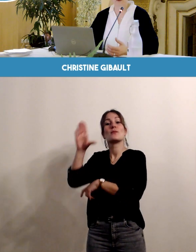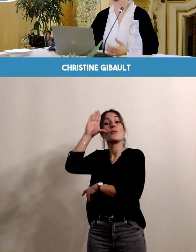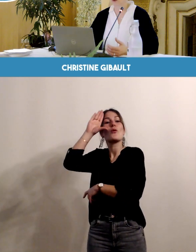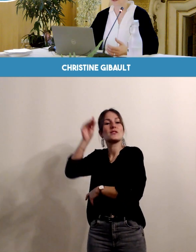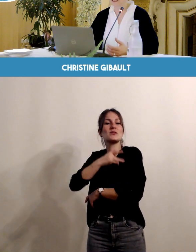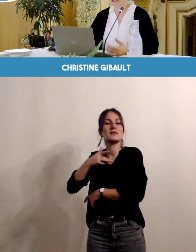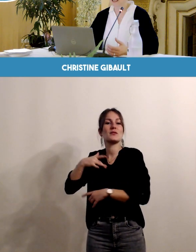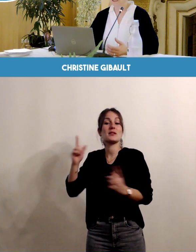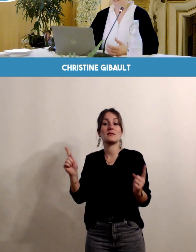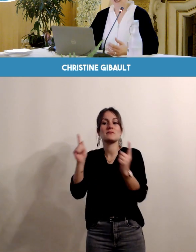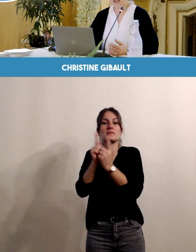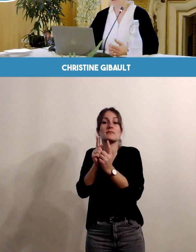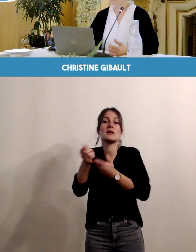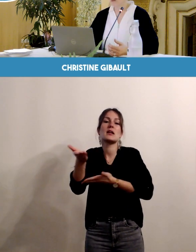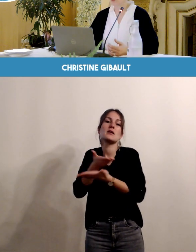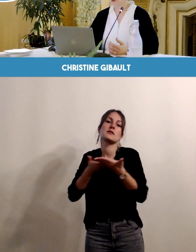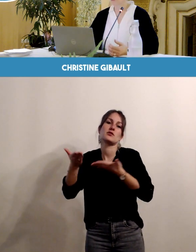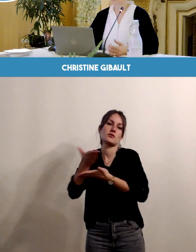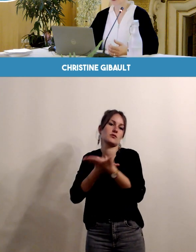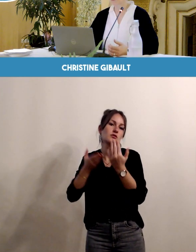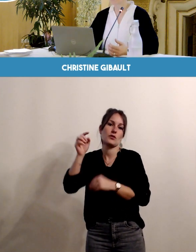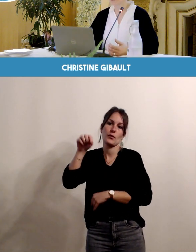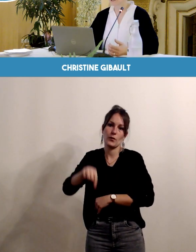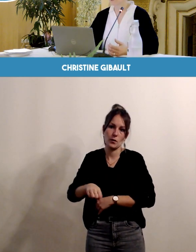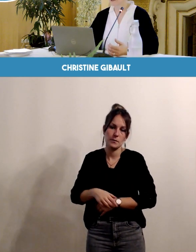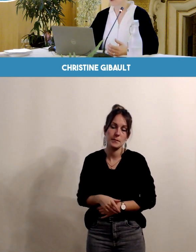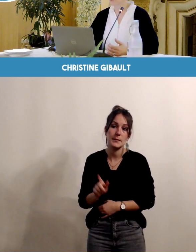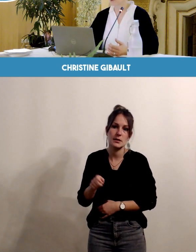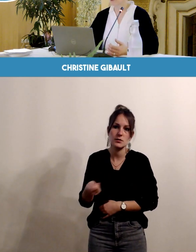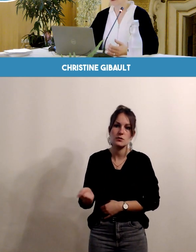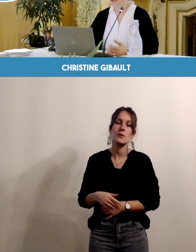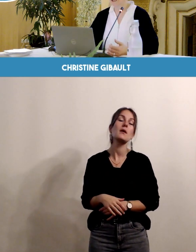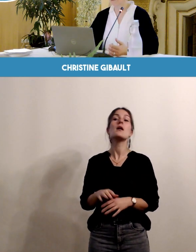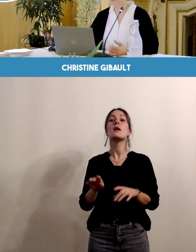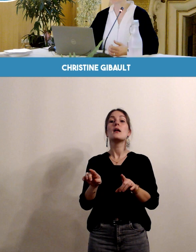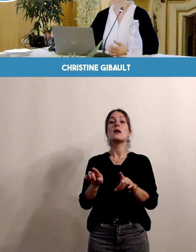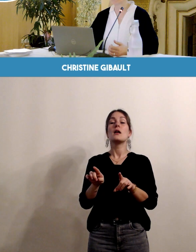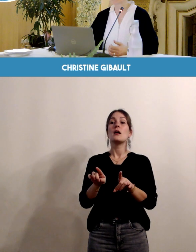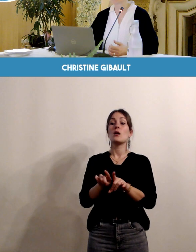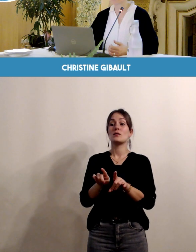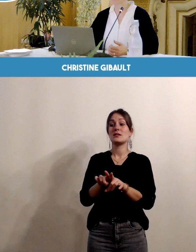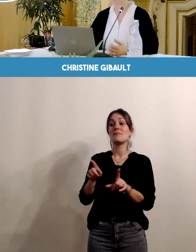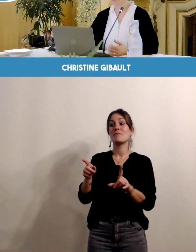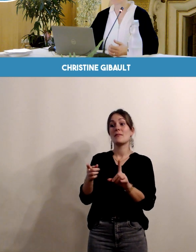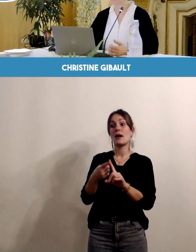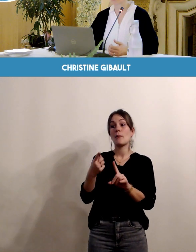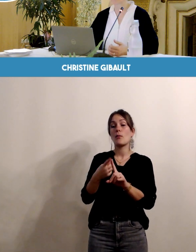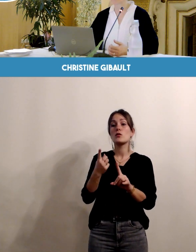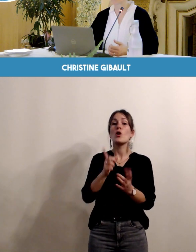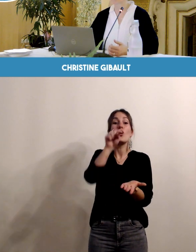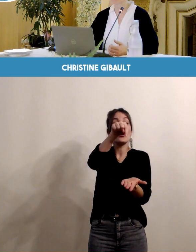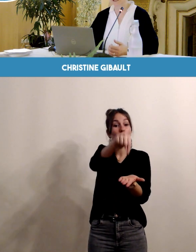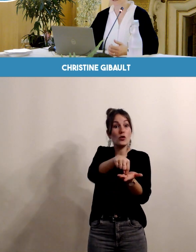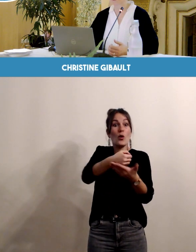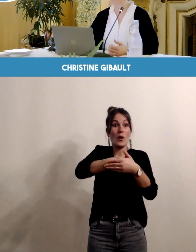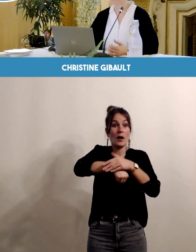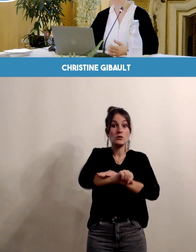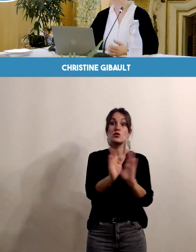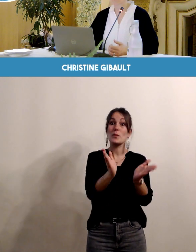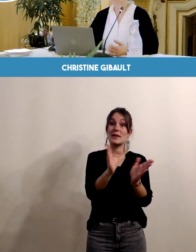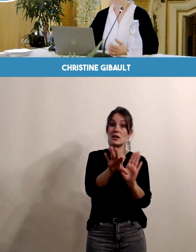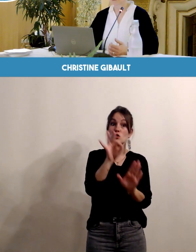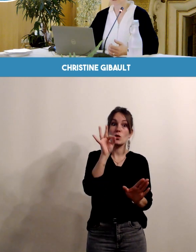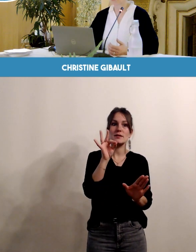vous suivent pendant votre grossesse et une compréhension et une satisfaction mutuelle avec les professionnels du lieu d'accouchement que vous choisirez.